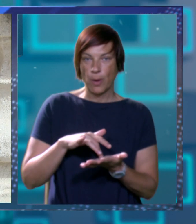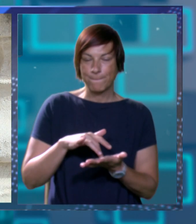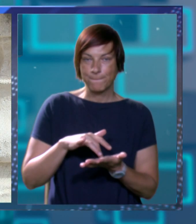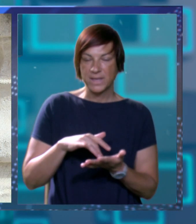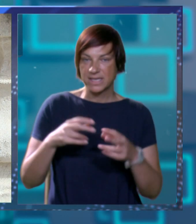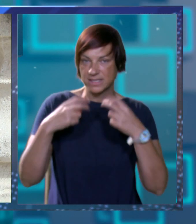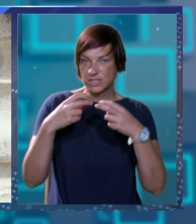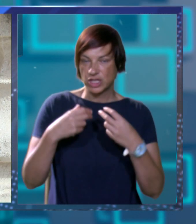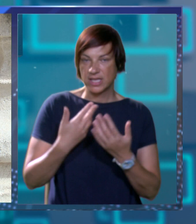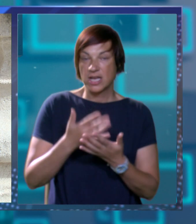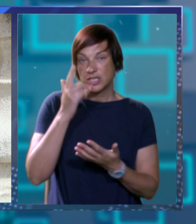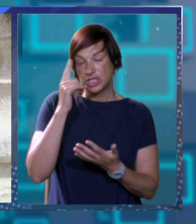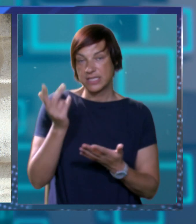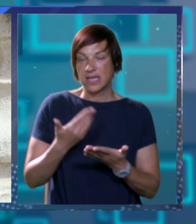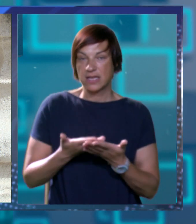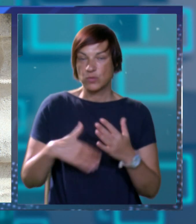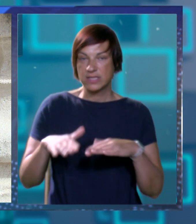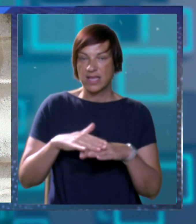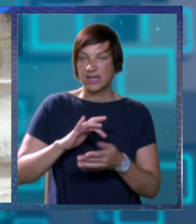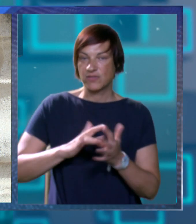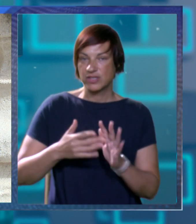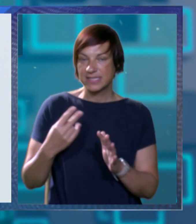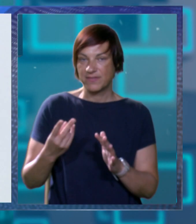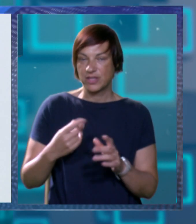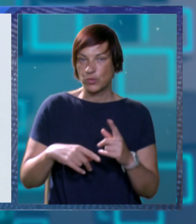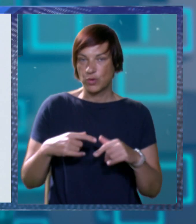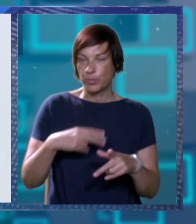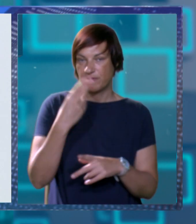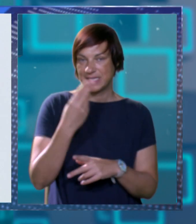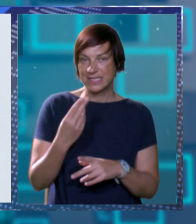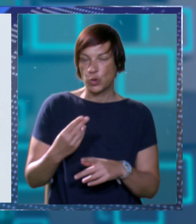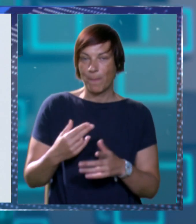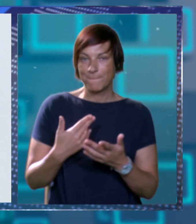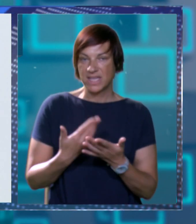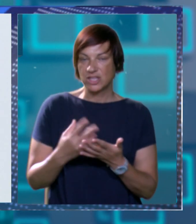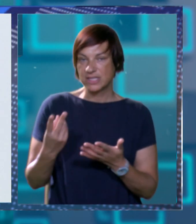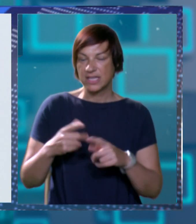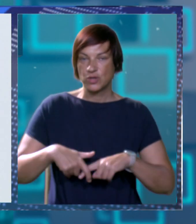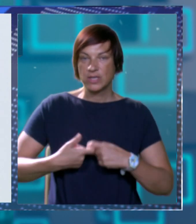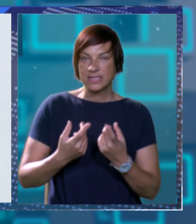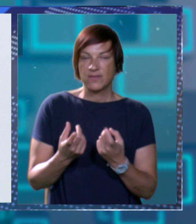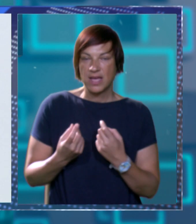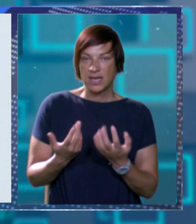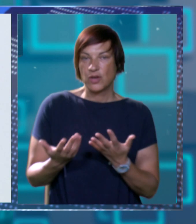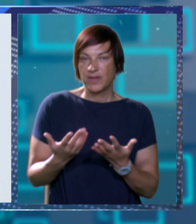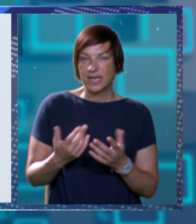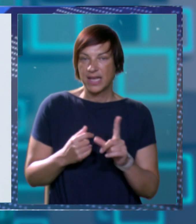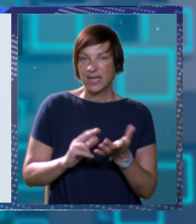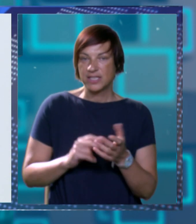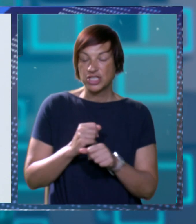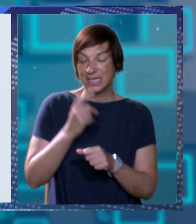traži traži takva znanja uz naravno sve drugo od povijesti umjetnosti i drugih stvari ali uvijek neka